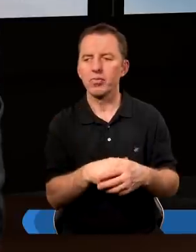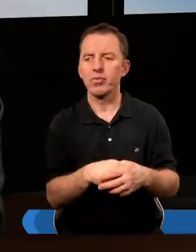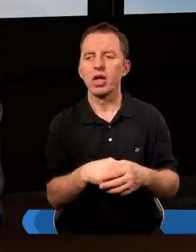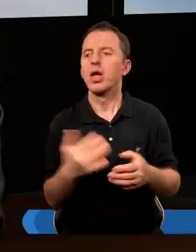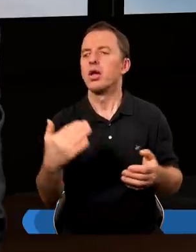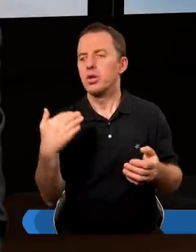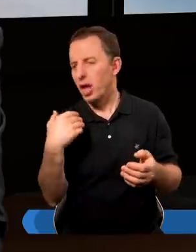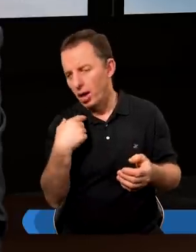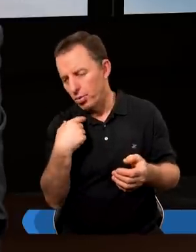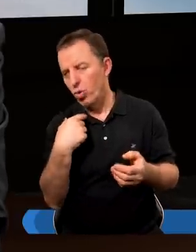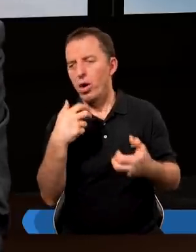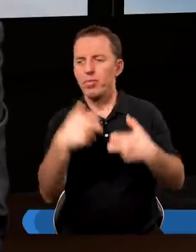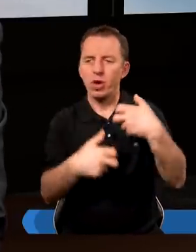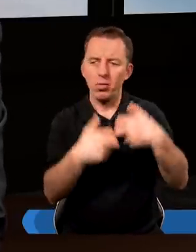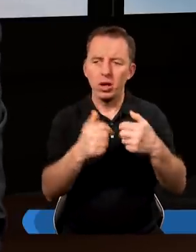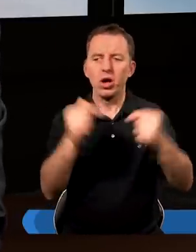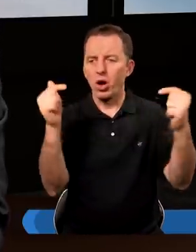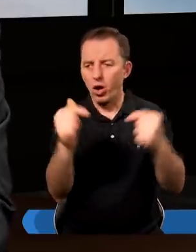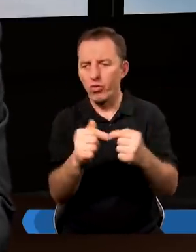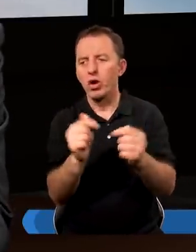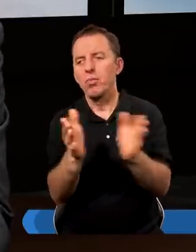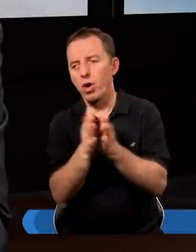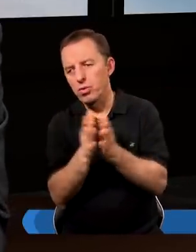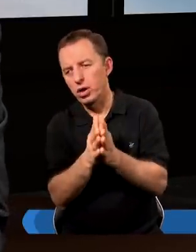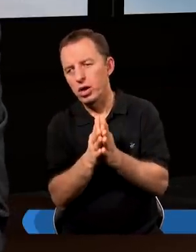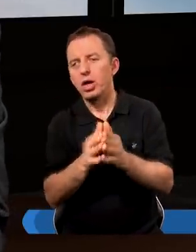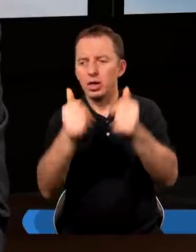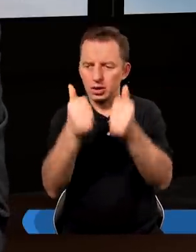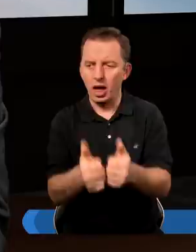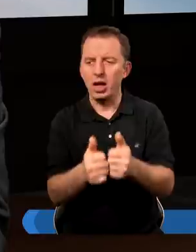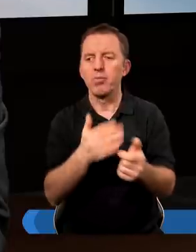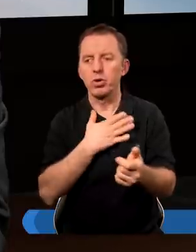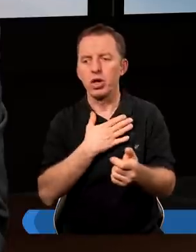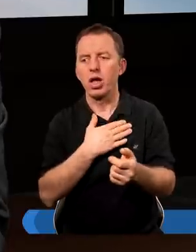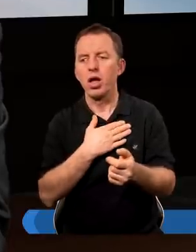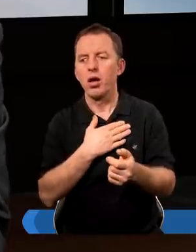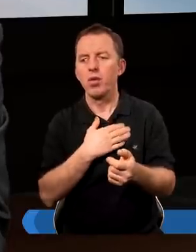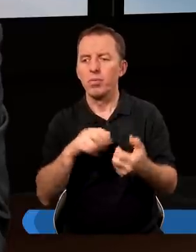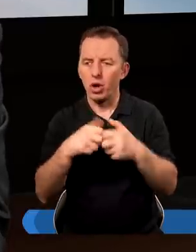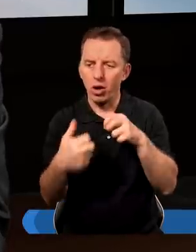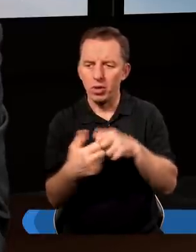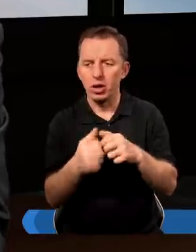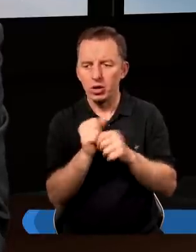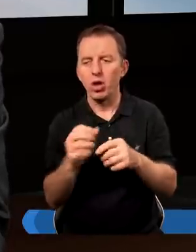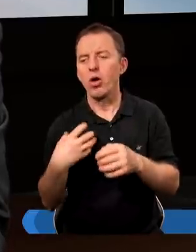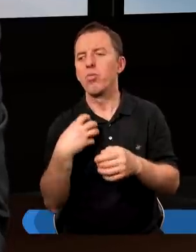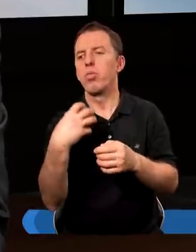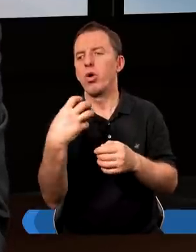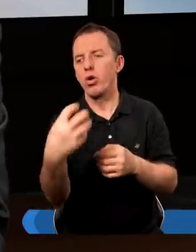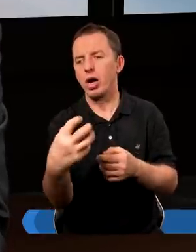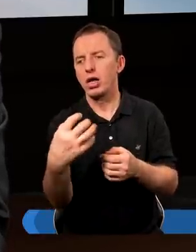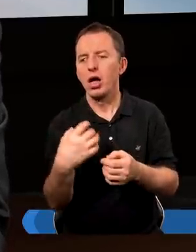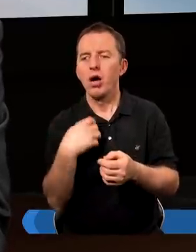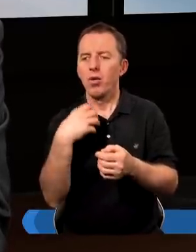I nie było jakby problemu, nie było konfliktu między ich pobożnością a stanem posiadania. Problem jest w takim niewłaściwym stosunku do bogactwa.